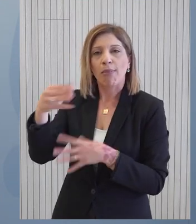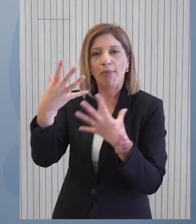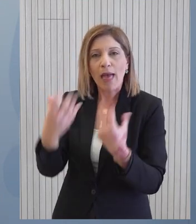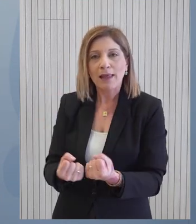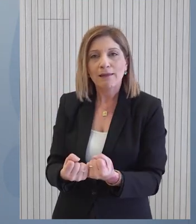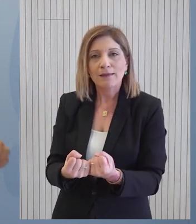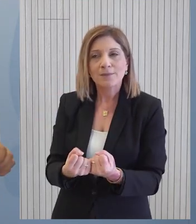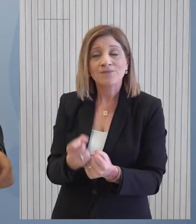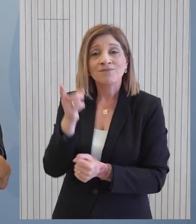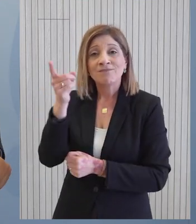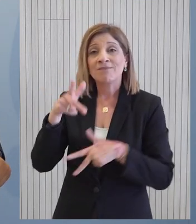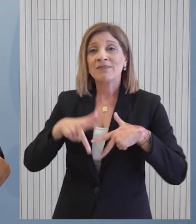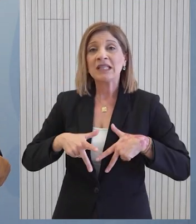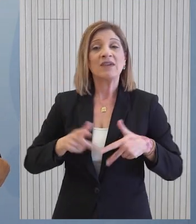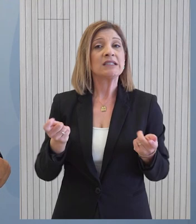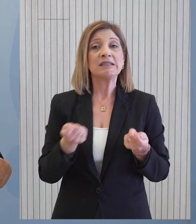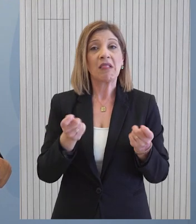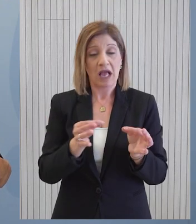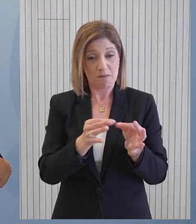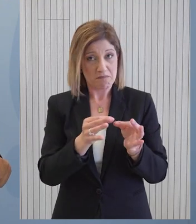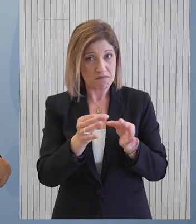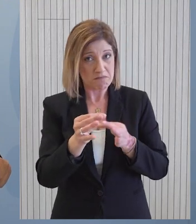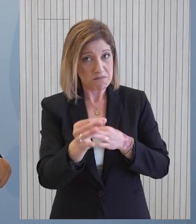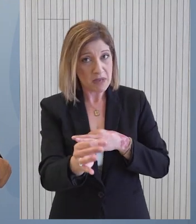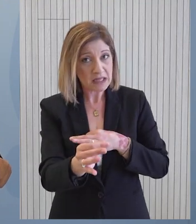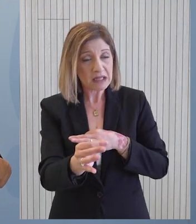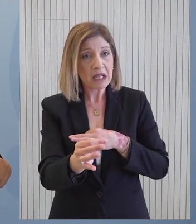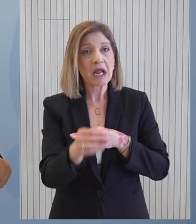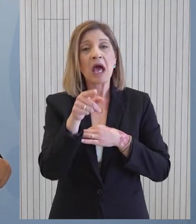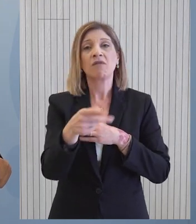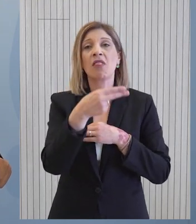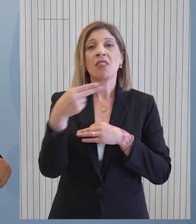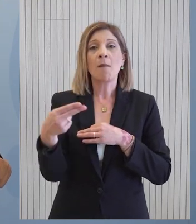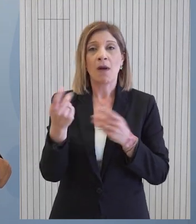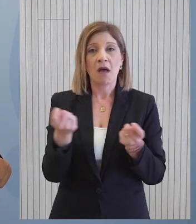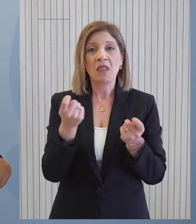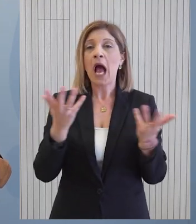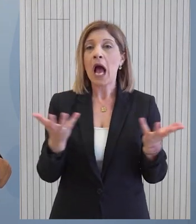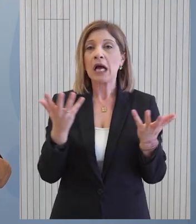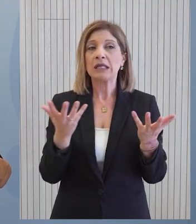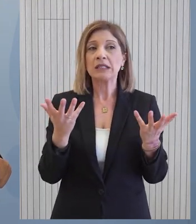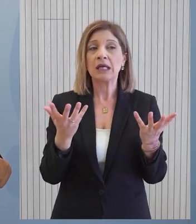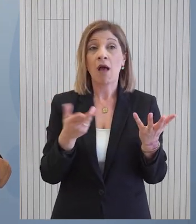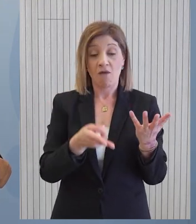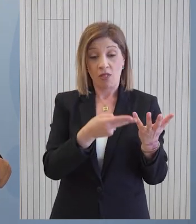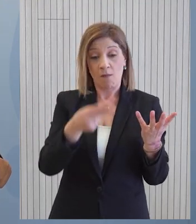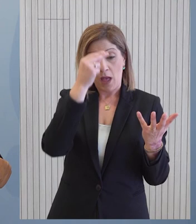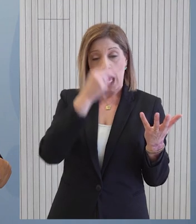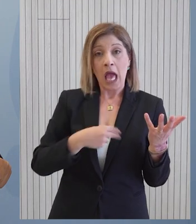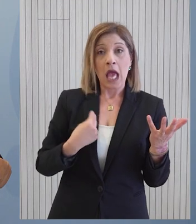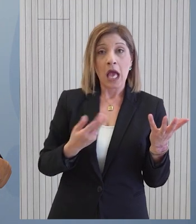Σκέφτεστε να λάβετε κάποια μέτρα για να περιοριστεί αυτόν το φαινόμενο το οποίο δεν αφορά την εκκλησία